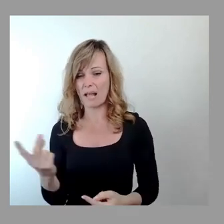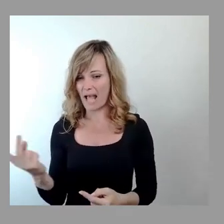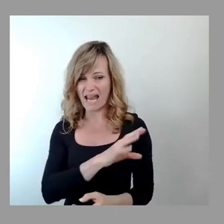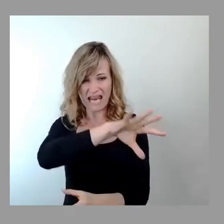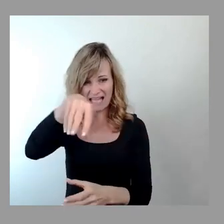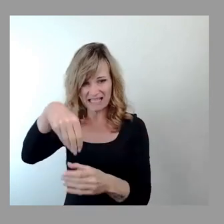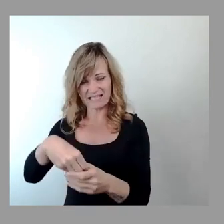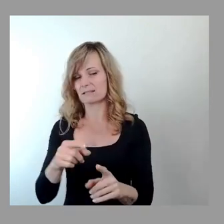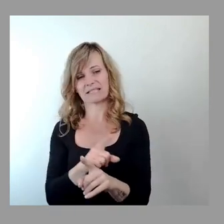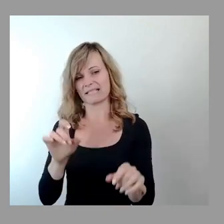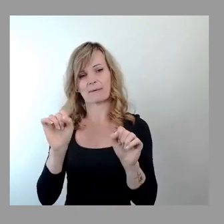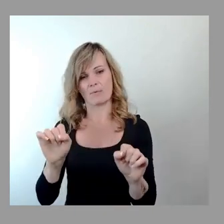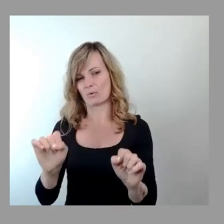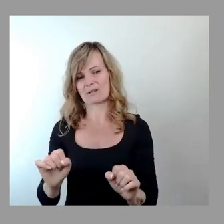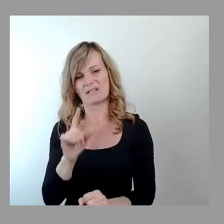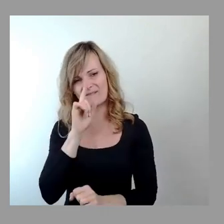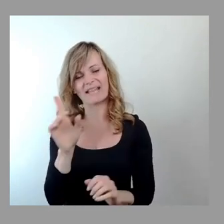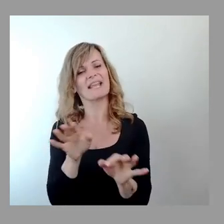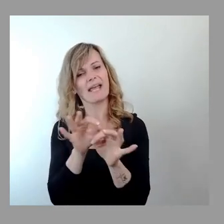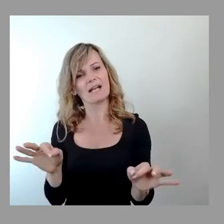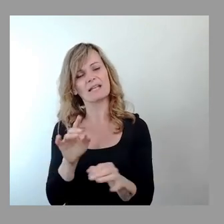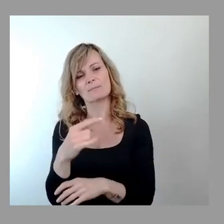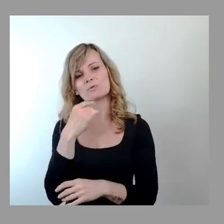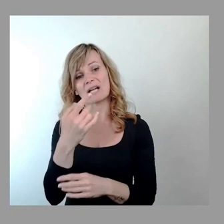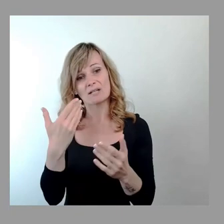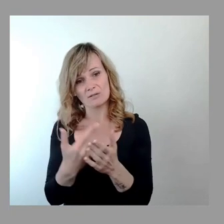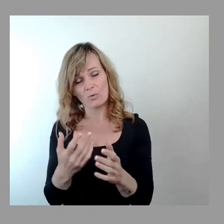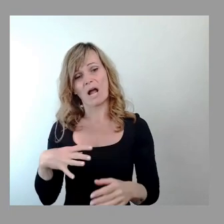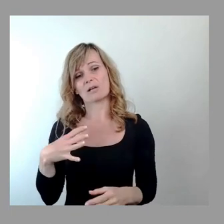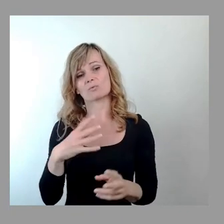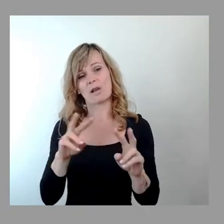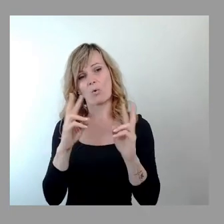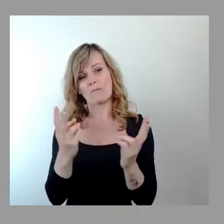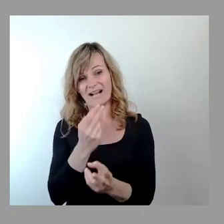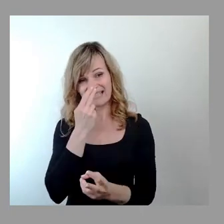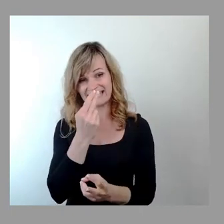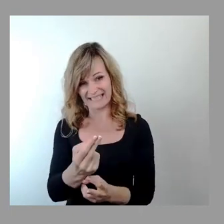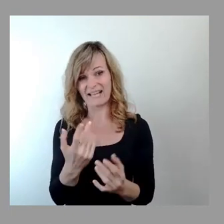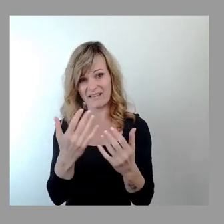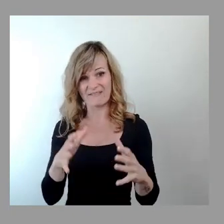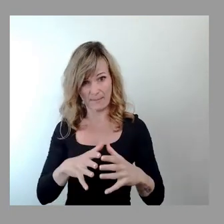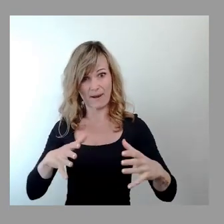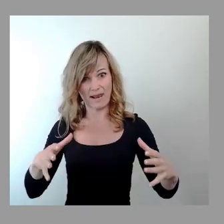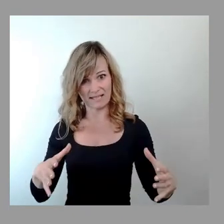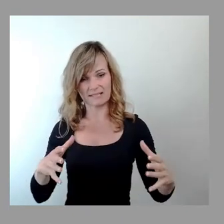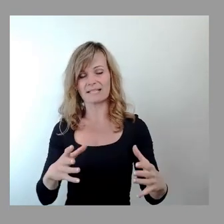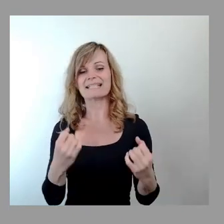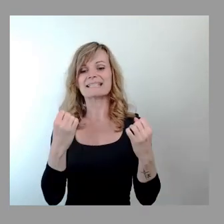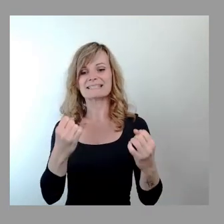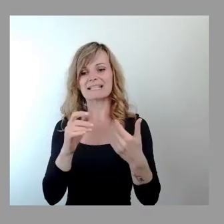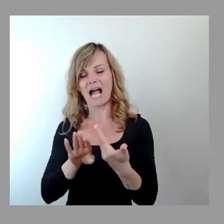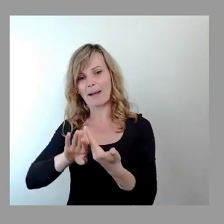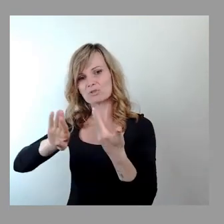man ehrlich ist, muss man sagen, die Wasserskianlage im aktuellen Umfang, man sieht es auf dem Bild, wie viel Platz sie einnimmt, doch mit einem sicheren Abstand, macht die